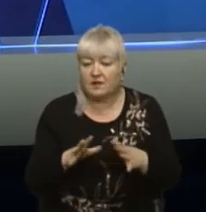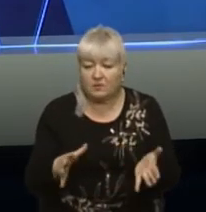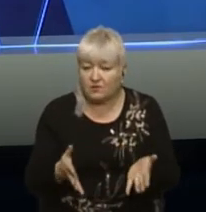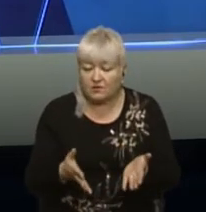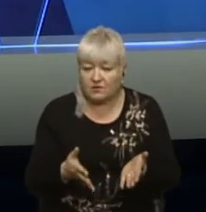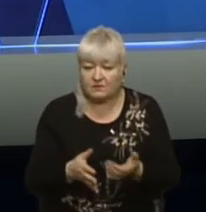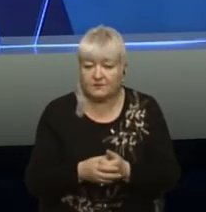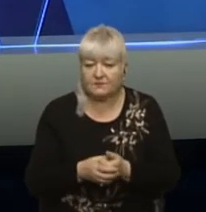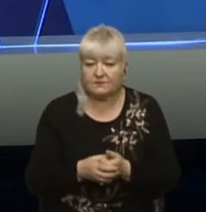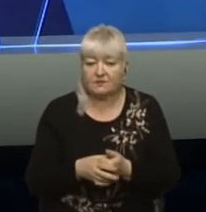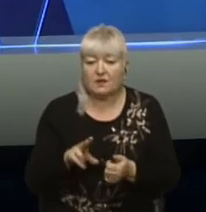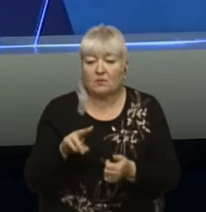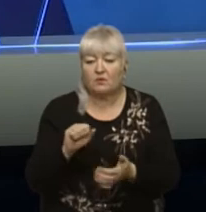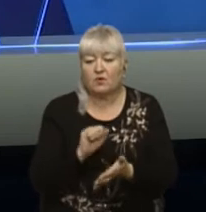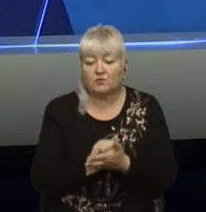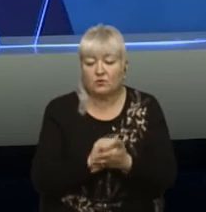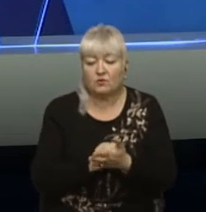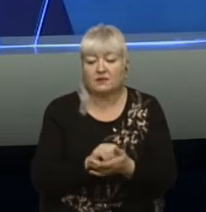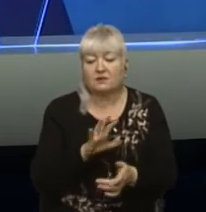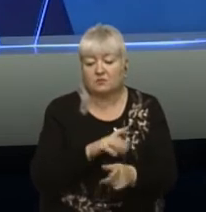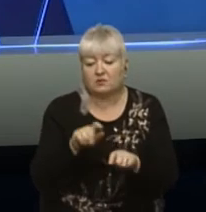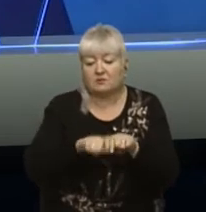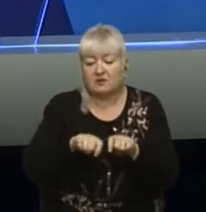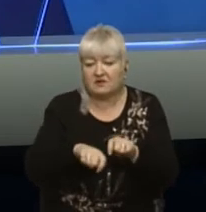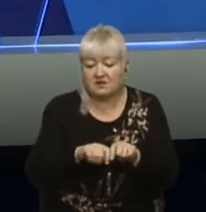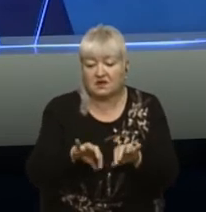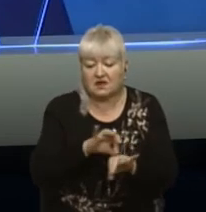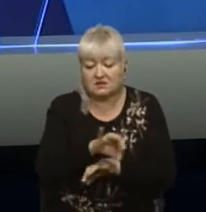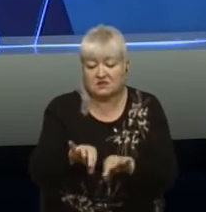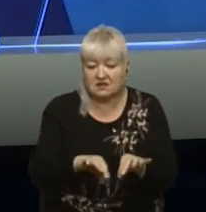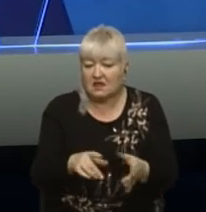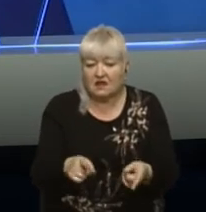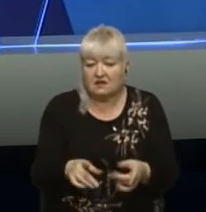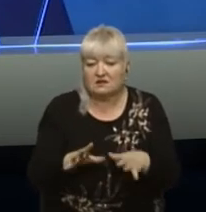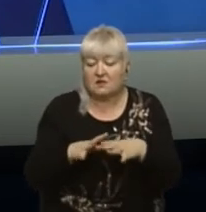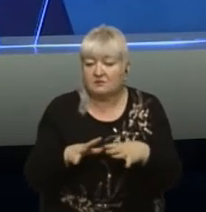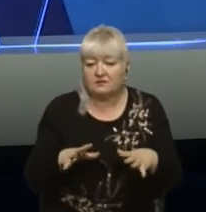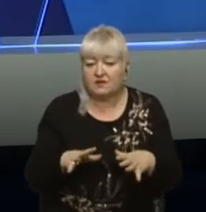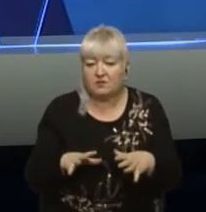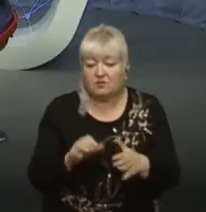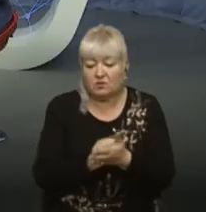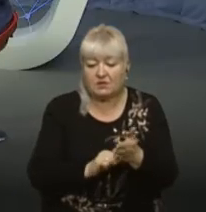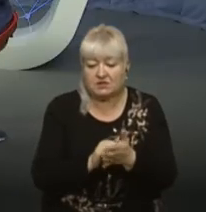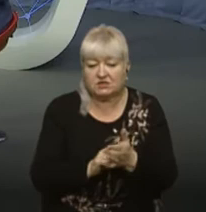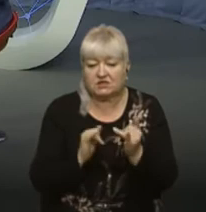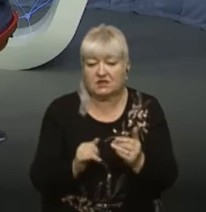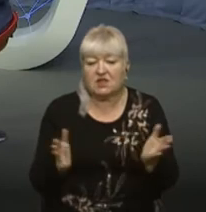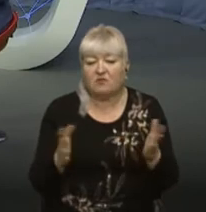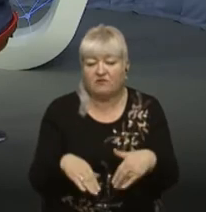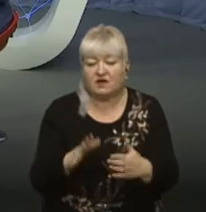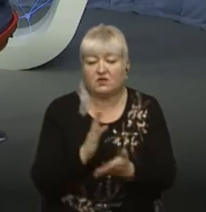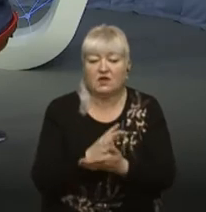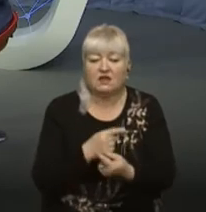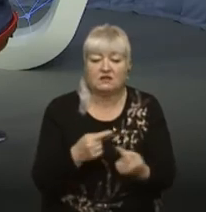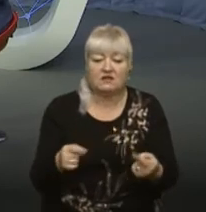переобладнання все в документах, перевірка, зроблення і фактажі, що там не було речей, які могли спричинити обвал. Є різні